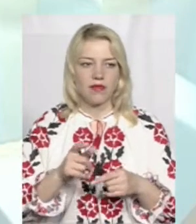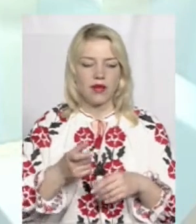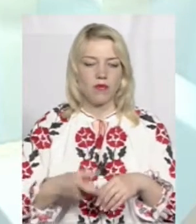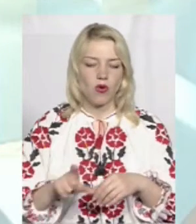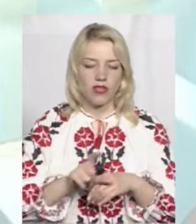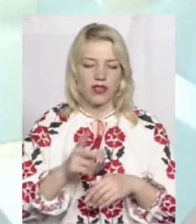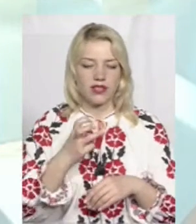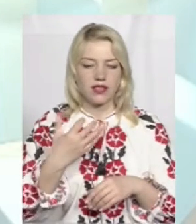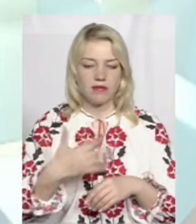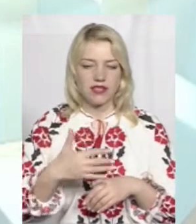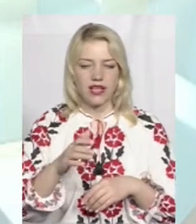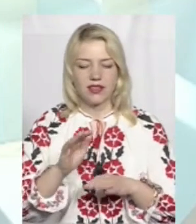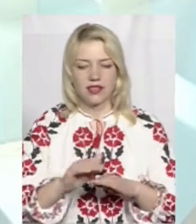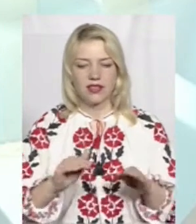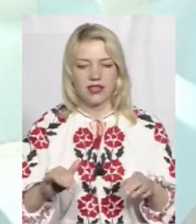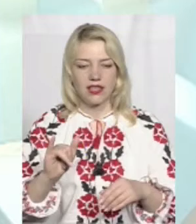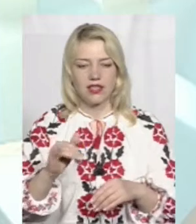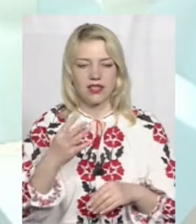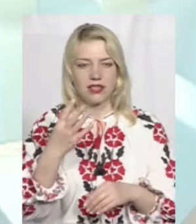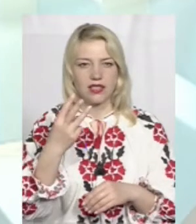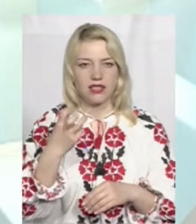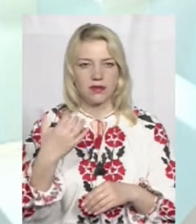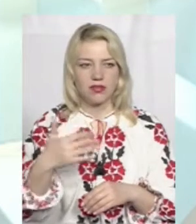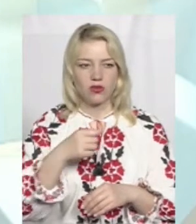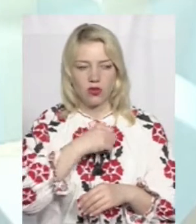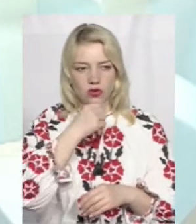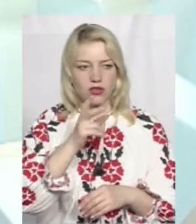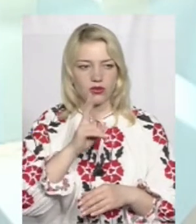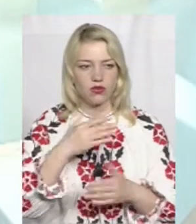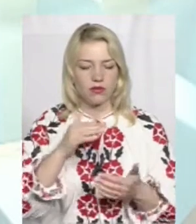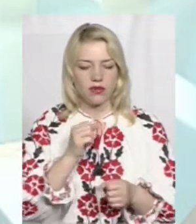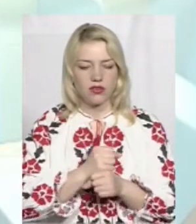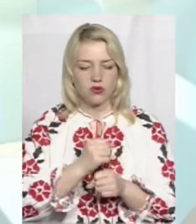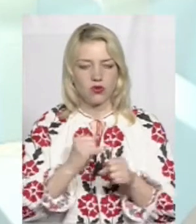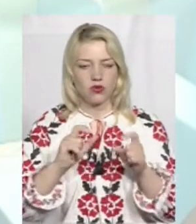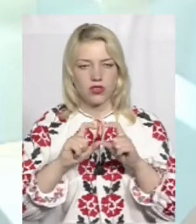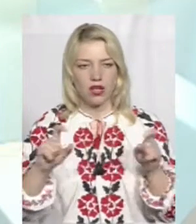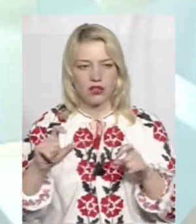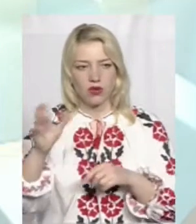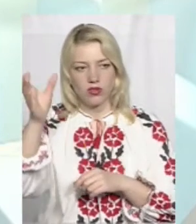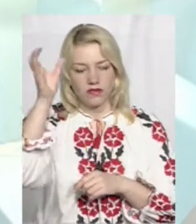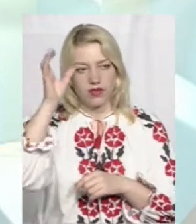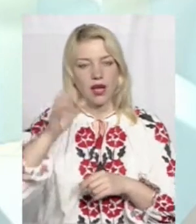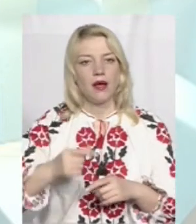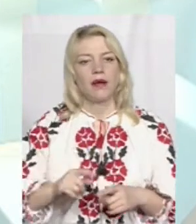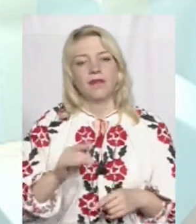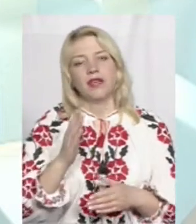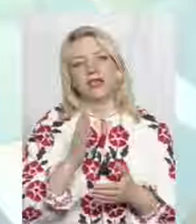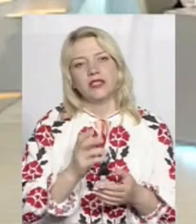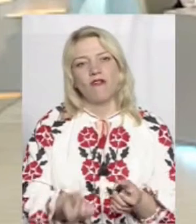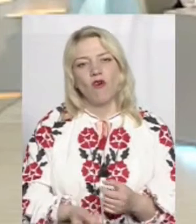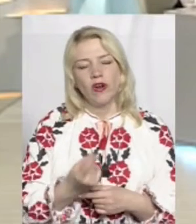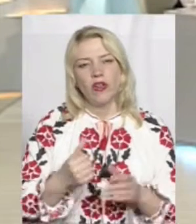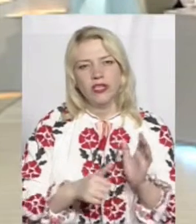дітей і майже 250 дорослих, тих, які працюють в заходах освіти. Створено 6